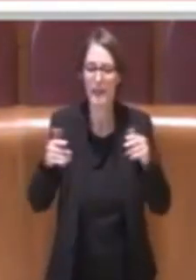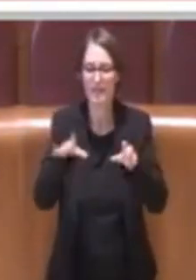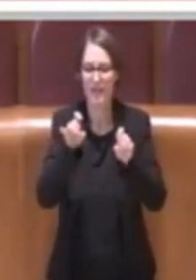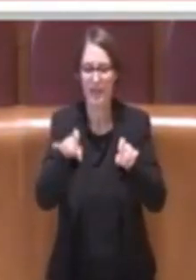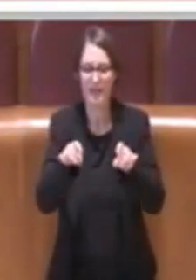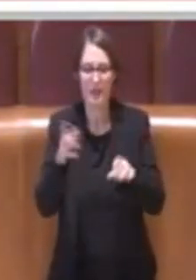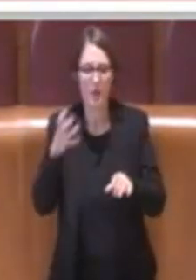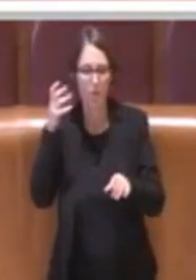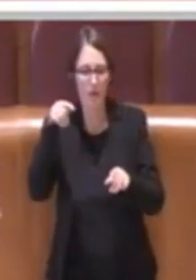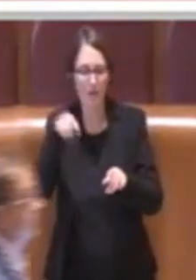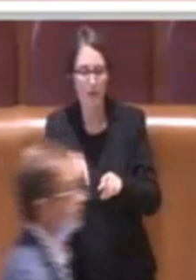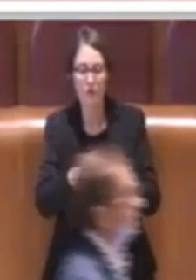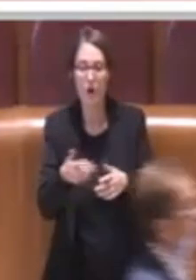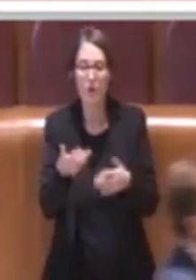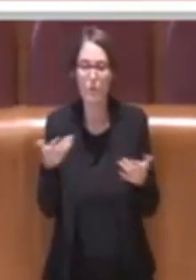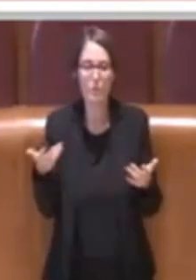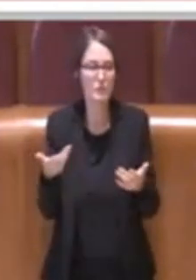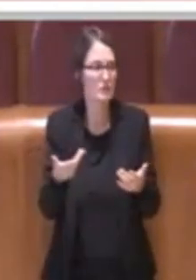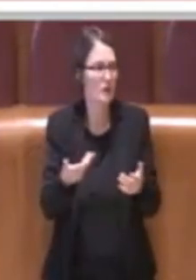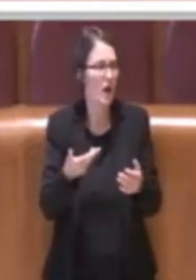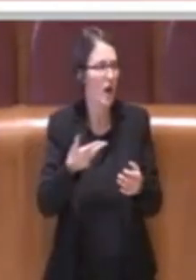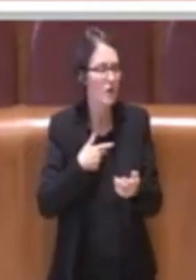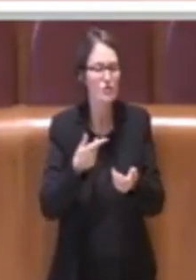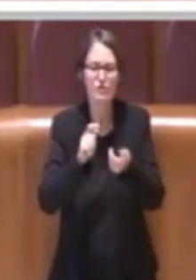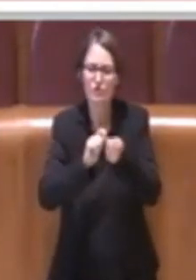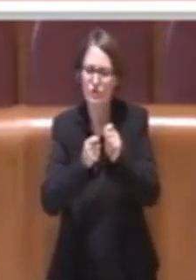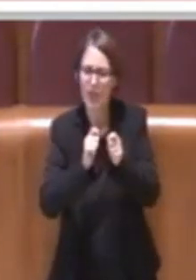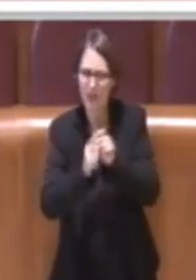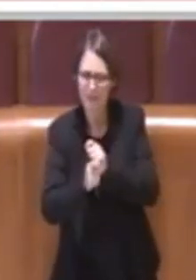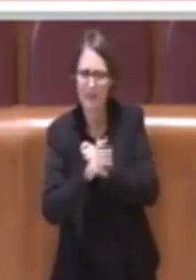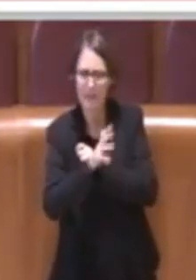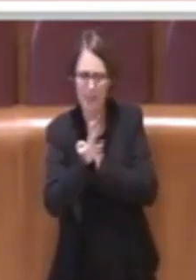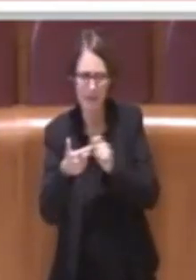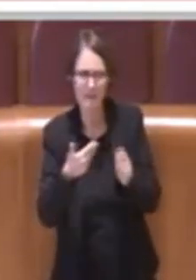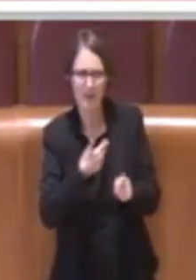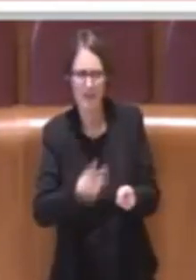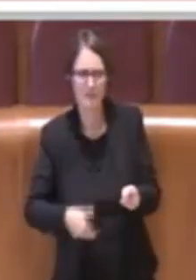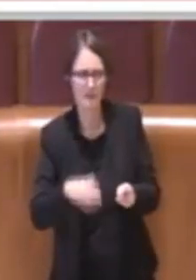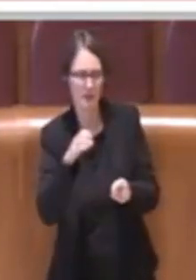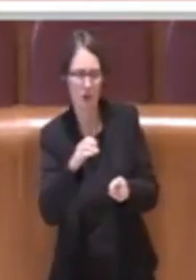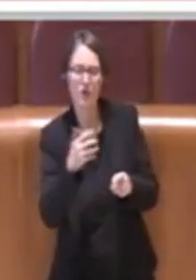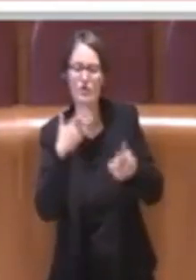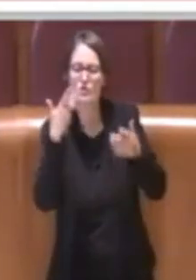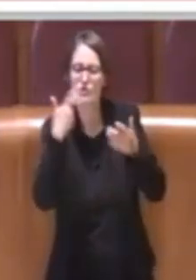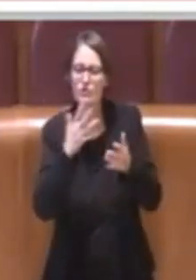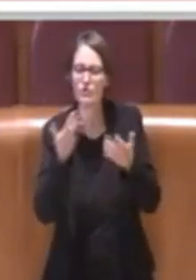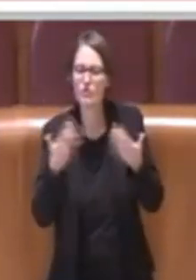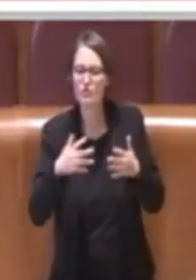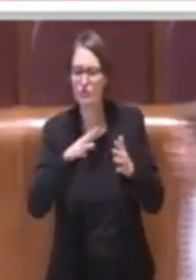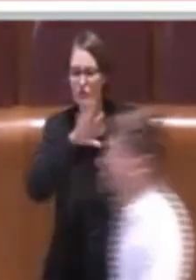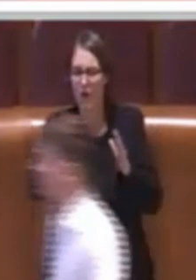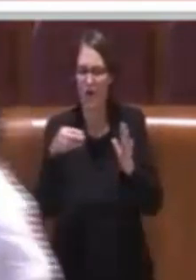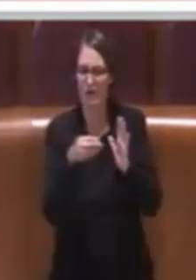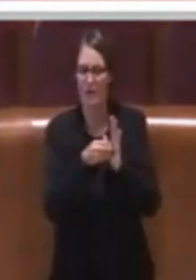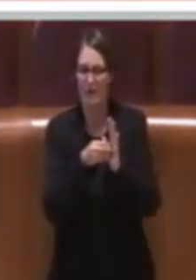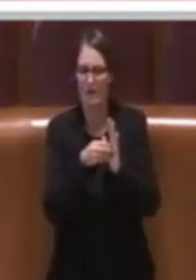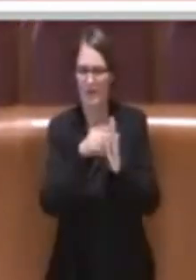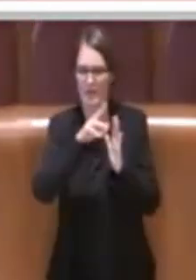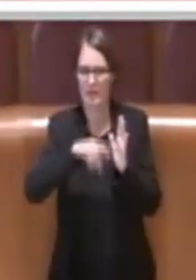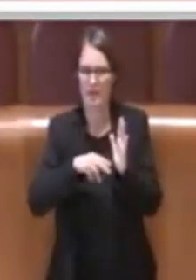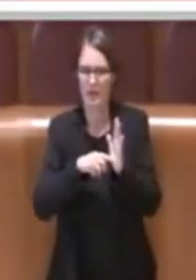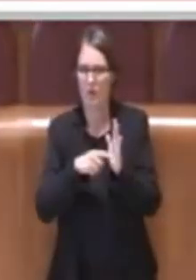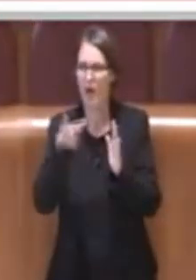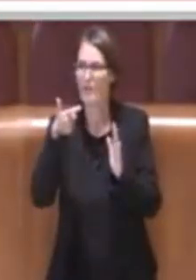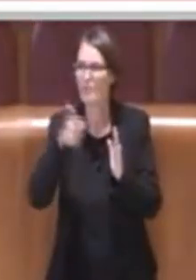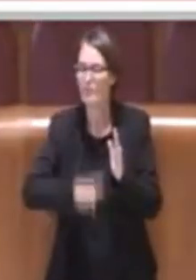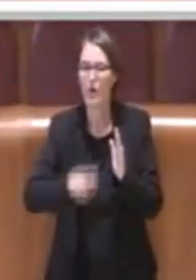sono, consigliere Corsetti, ci sono altri emendamenti che in realtà sono già stati accolti e che lei ha presentato. Per questo il motivo è il